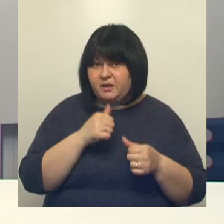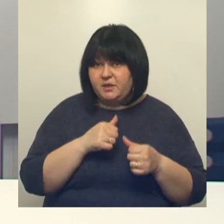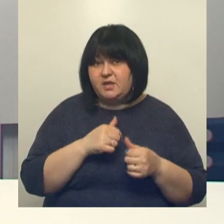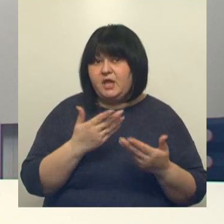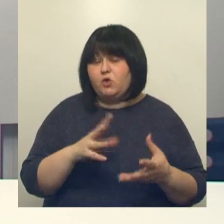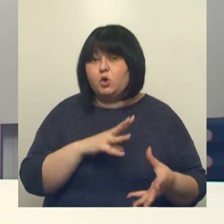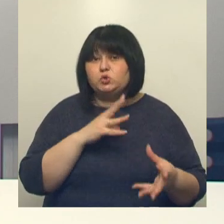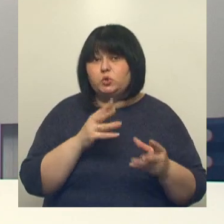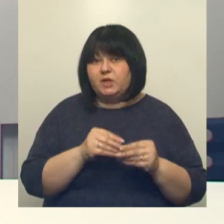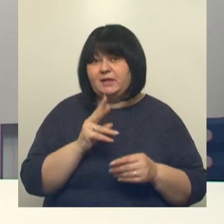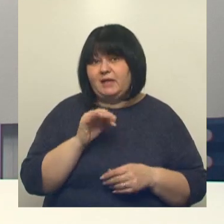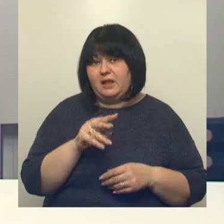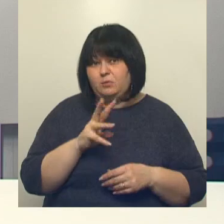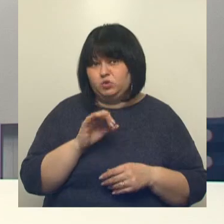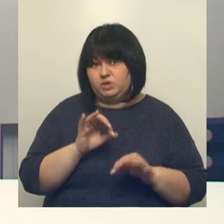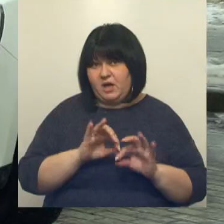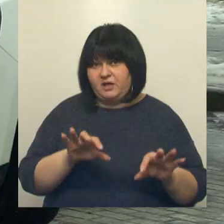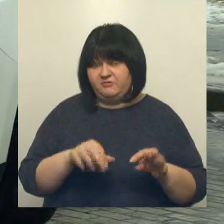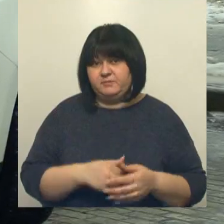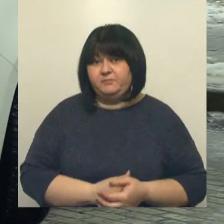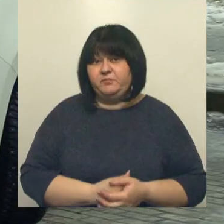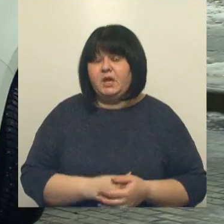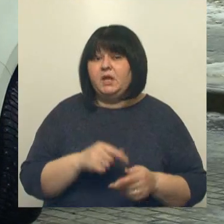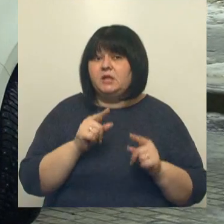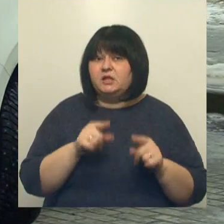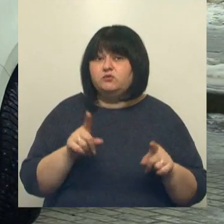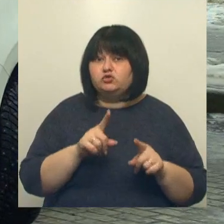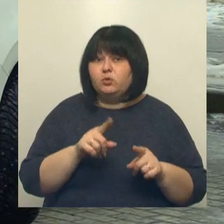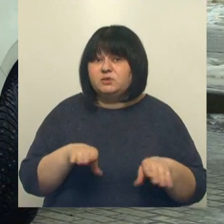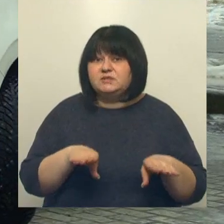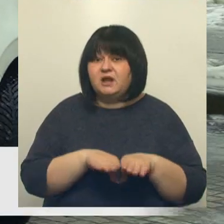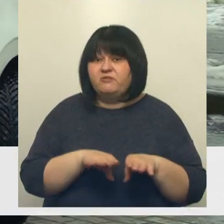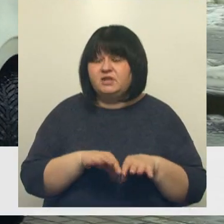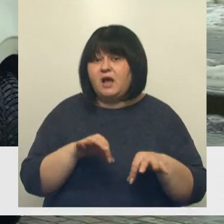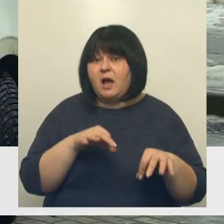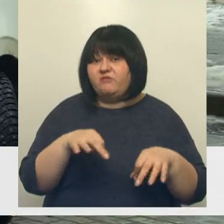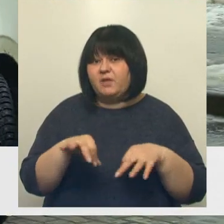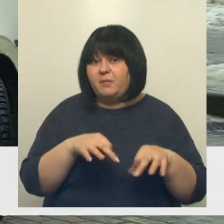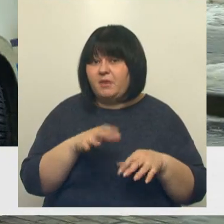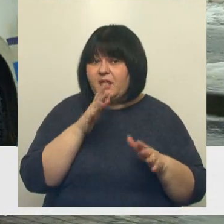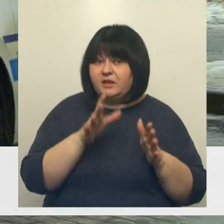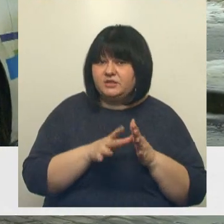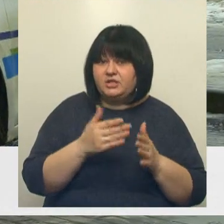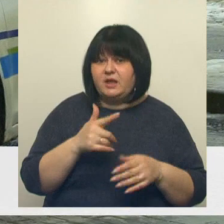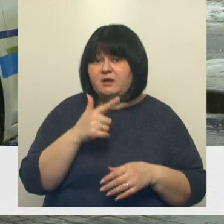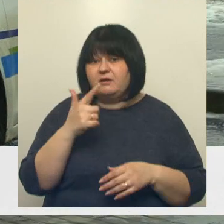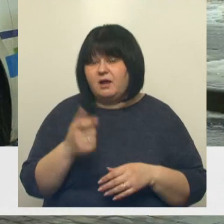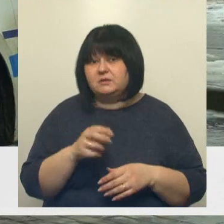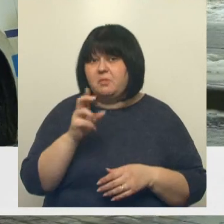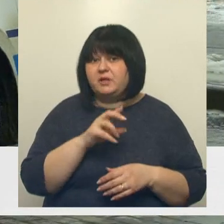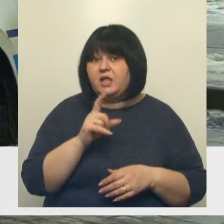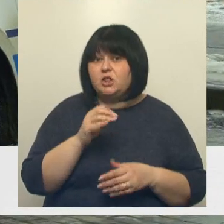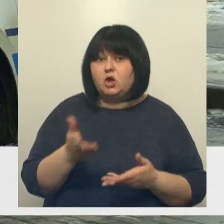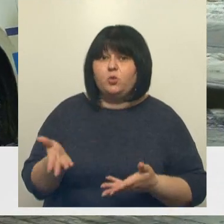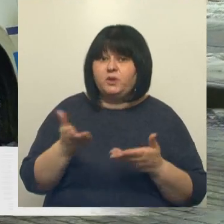О его результатах Кирилл Мусаев. Для того, чтобы сравнить автомобили на электричестве и газе, филиал Россети Центр Белгородэнерго